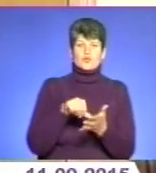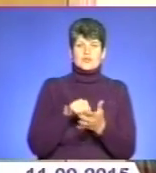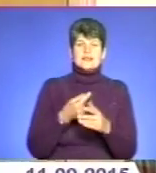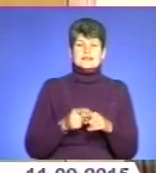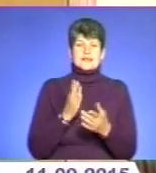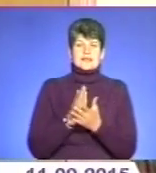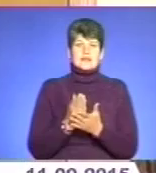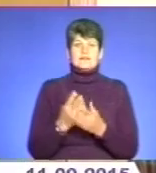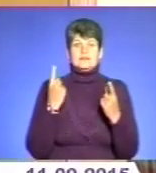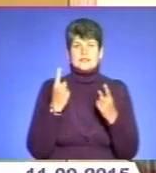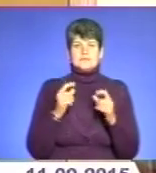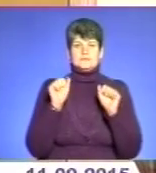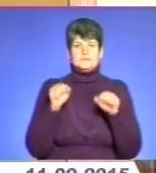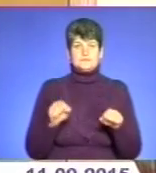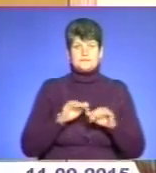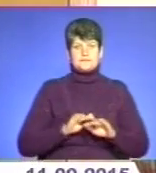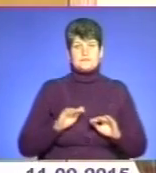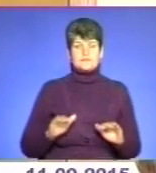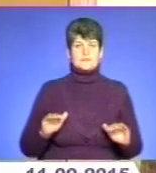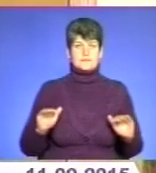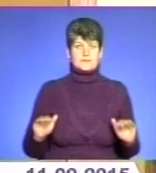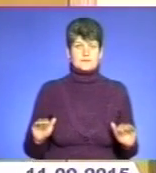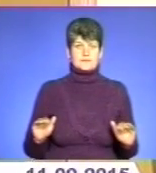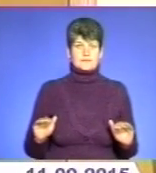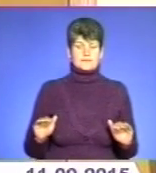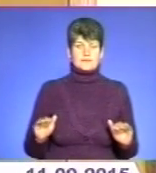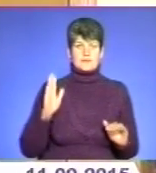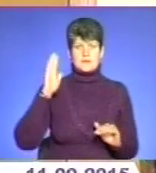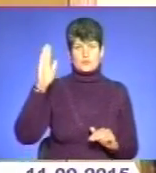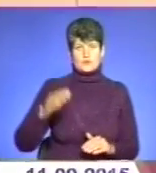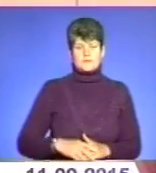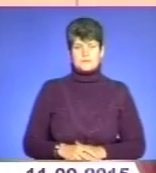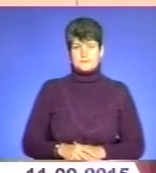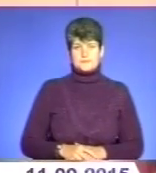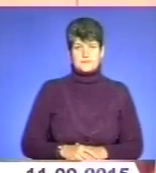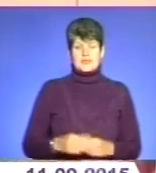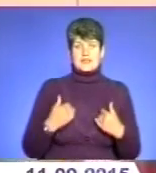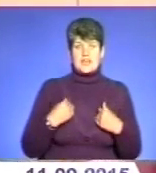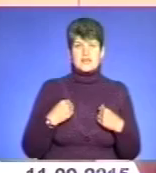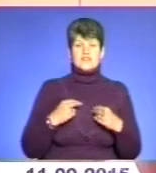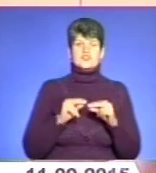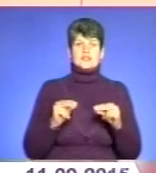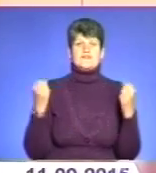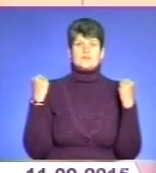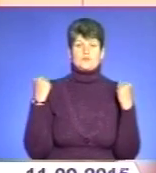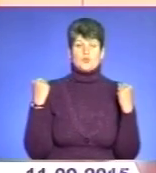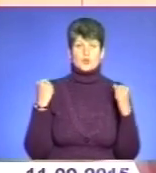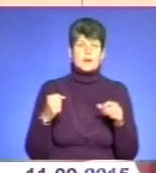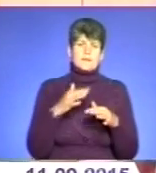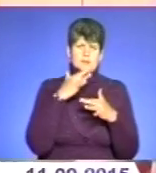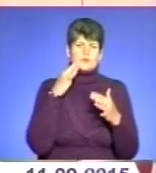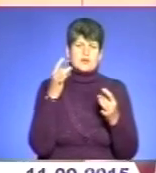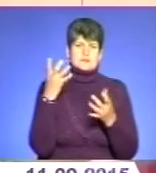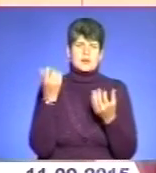поштовхом для дітей у майбутньому. Я як вчитель фізичної культури неодноразово приймав